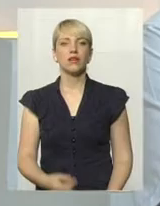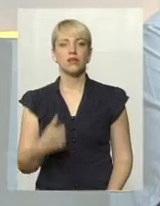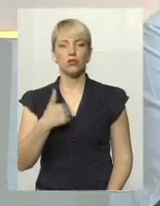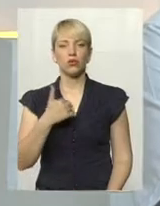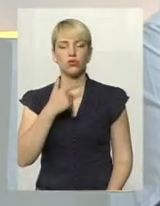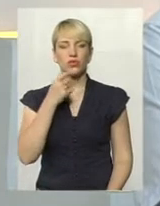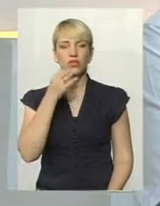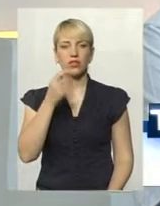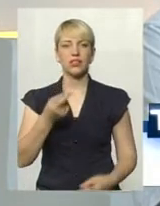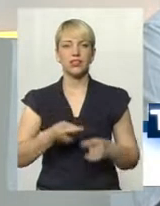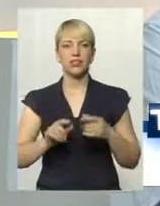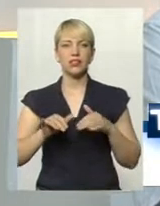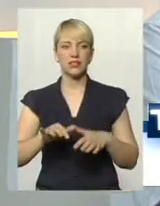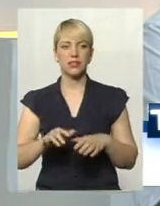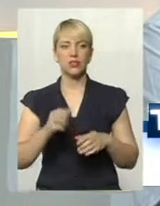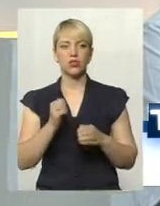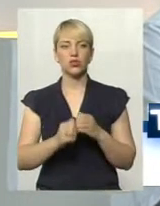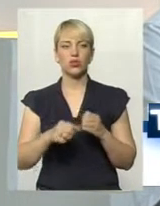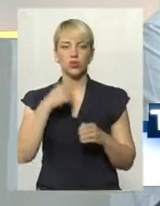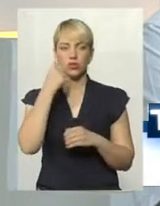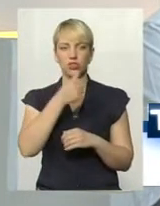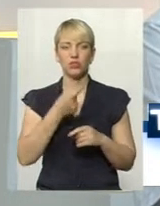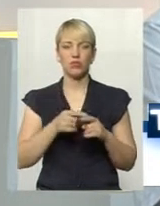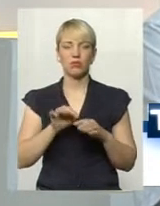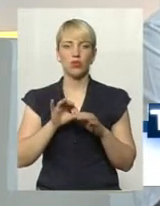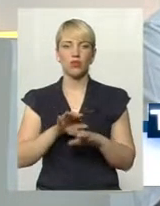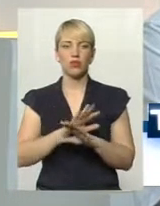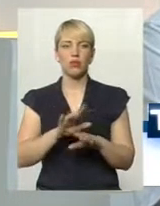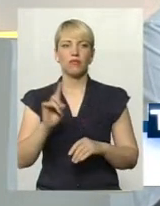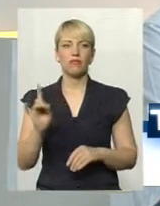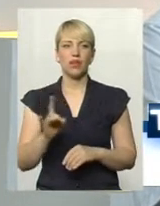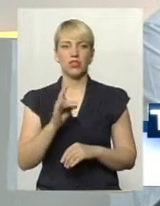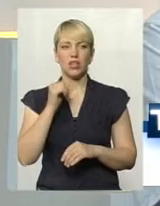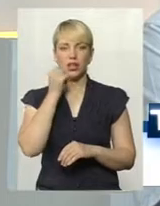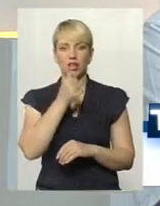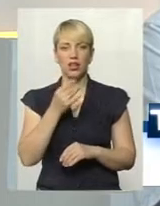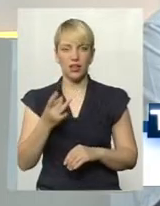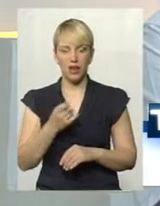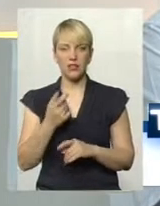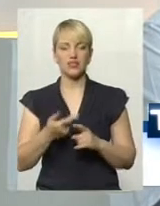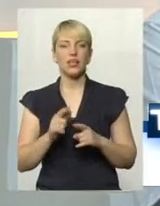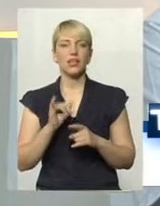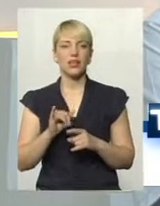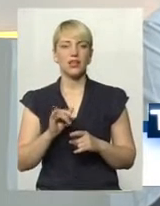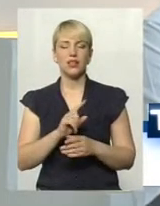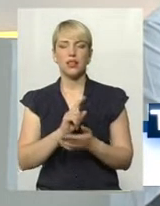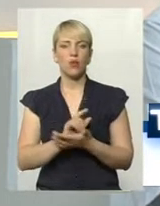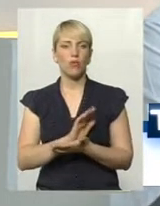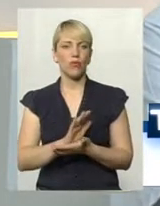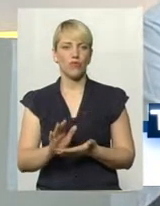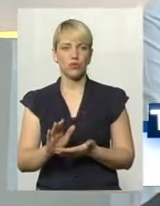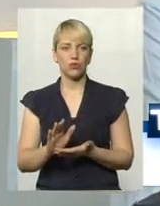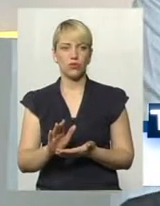цей захід щорічний. Він проводиться вже не в перший раз. І не обов'язково будемо говорити, він